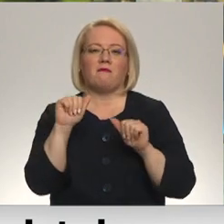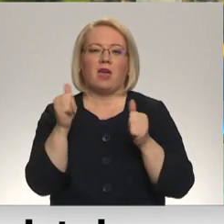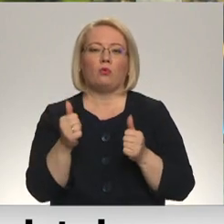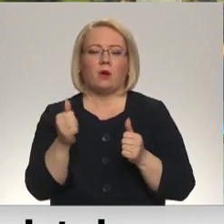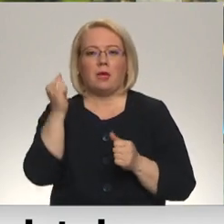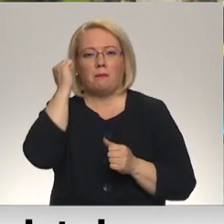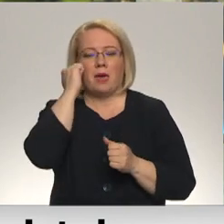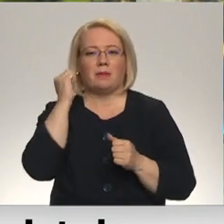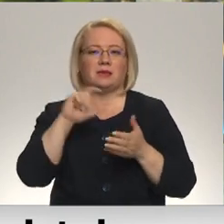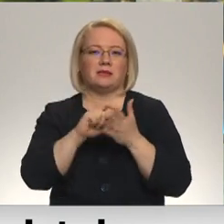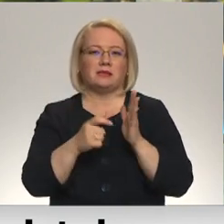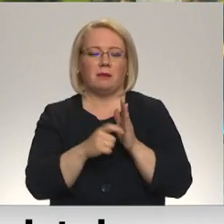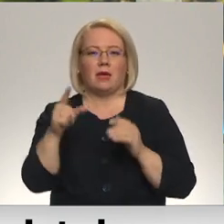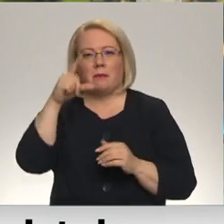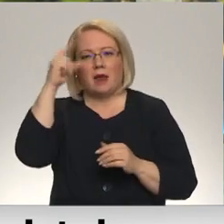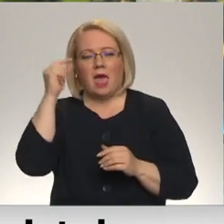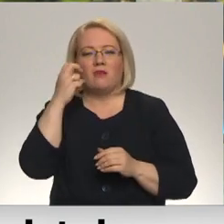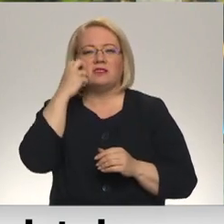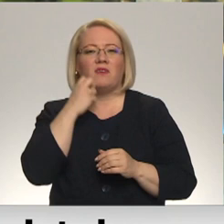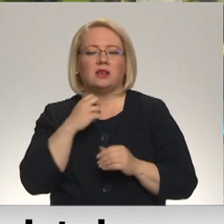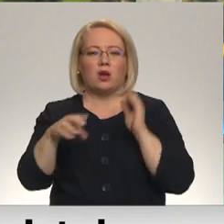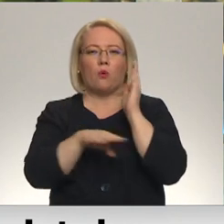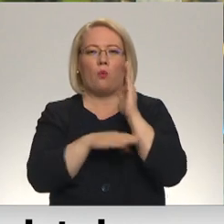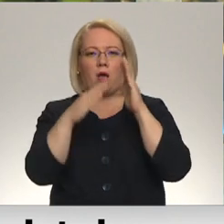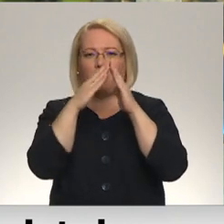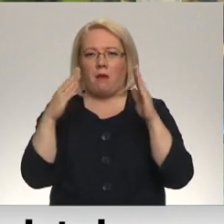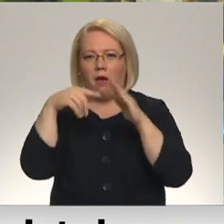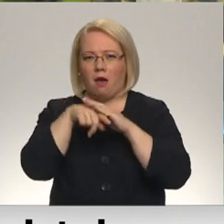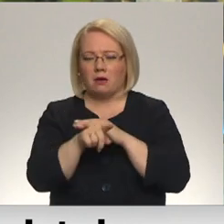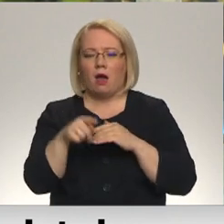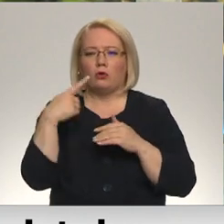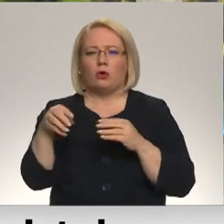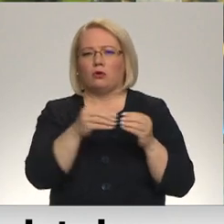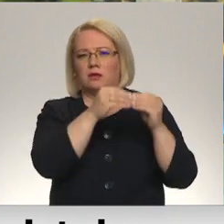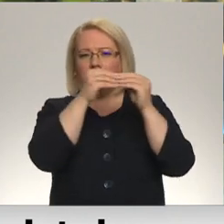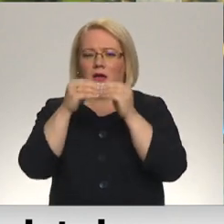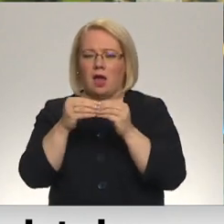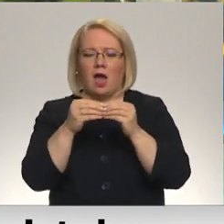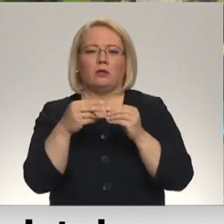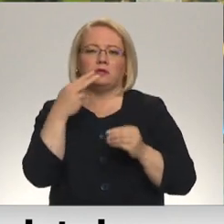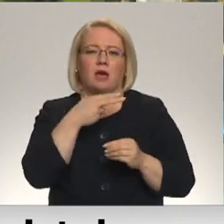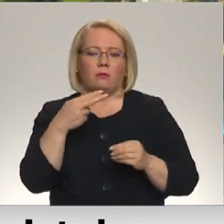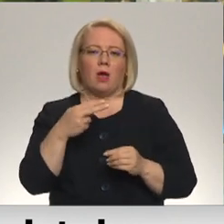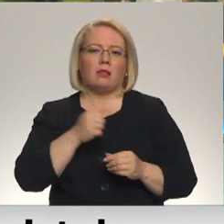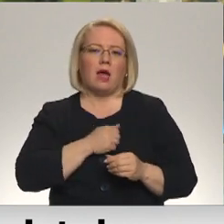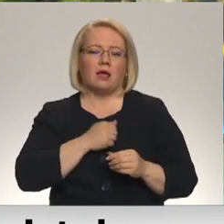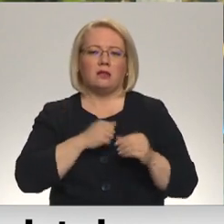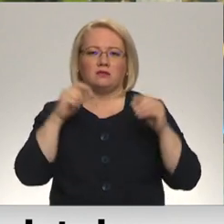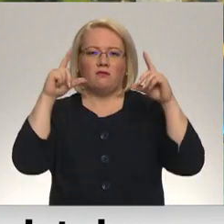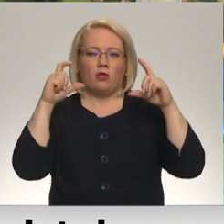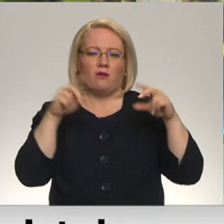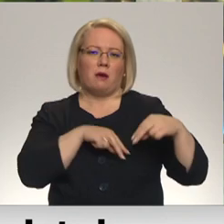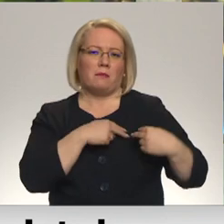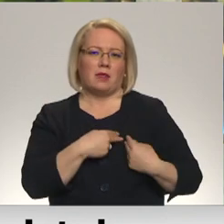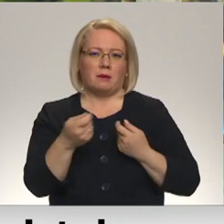Tā atrodas preiļu vecākajā kokākā, kurā jau vairāk uz gadu desmitu saimnieko Latgales fotogrāfa biedrības vadītājs Igors